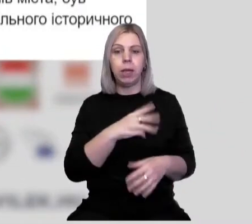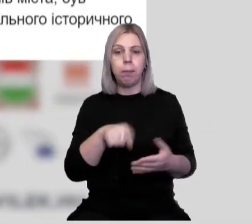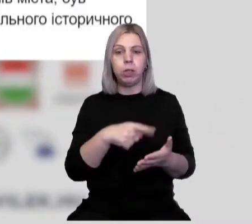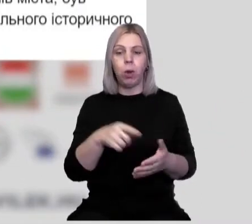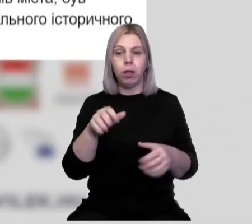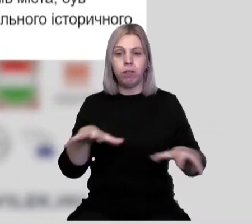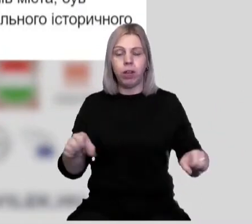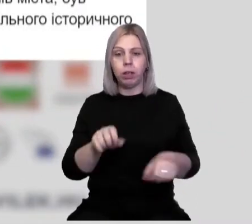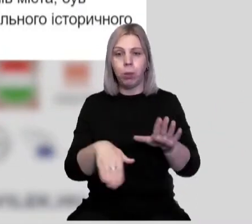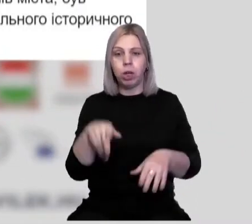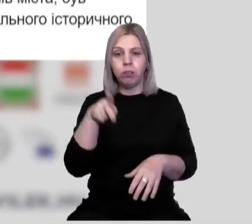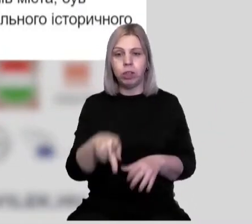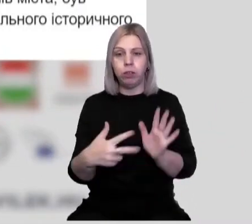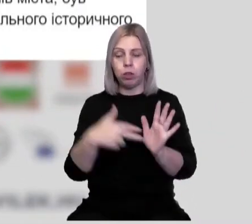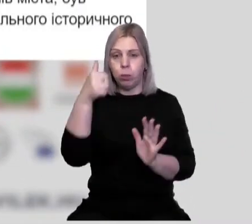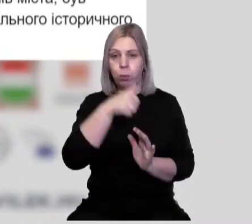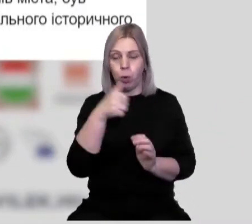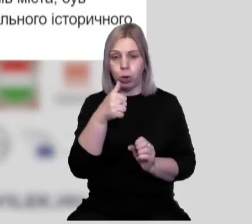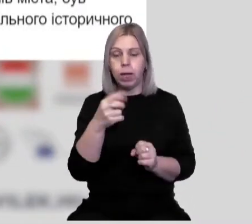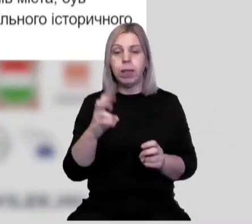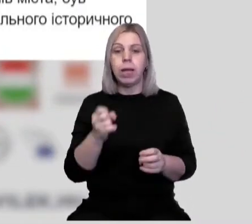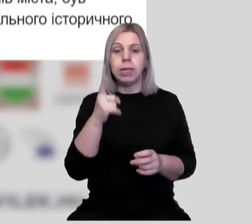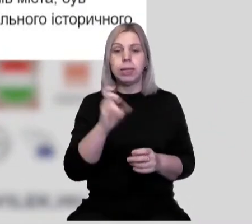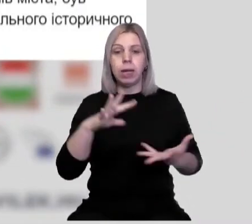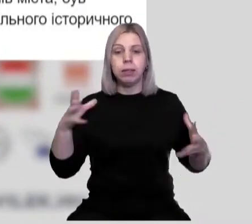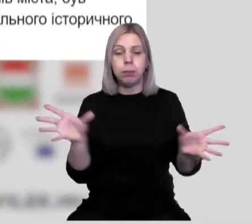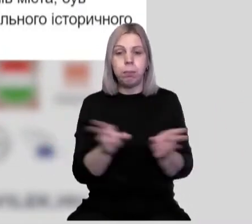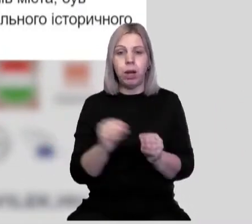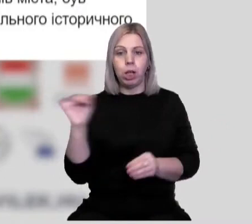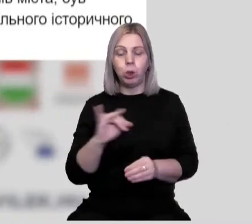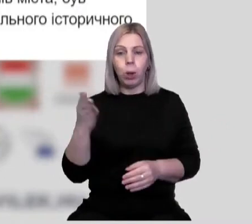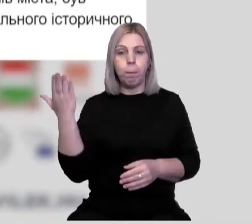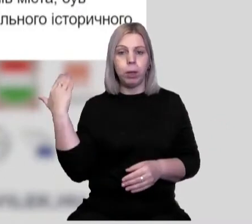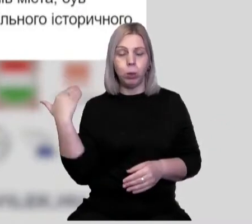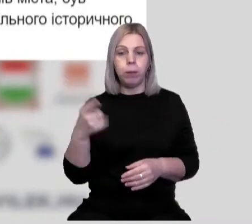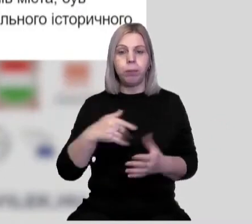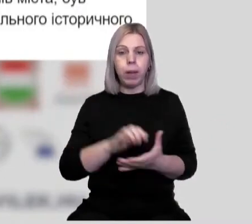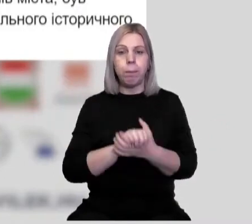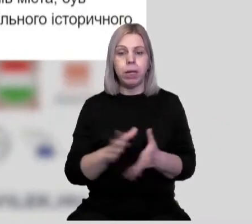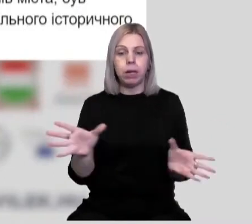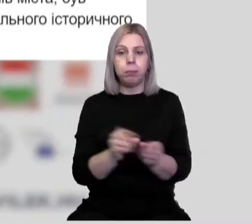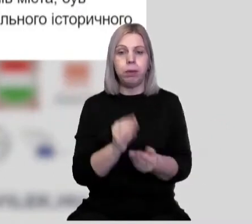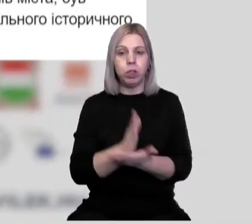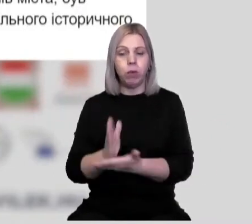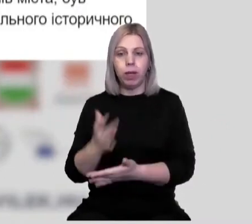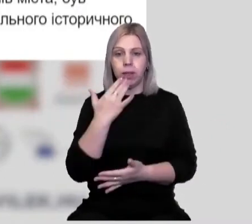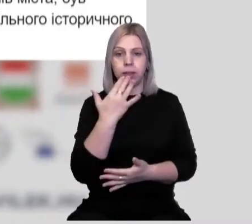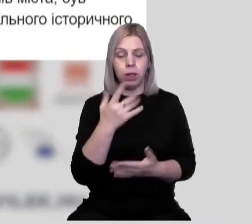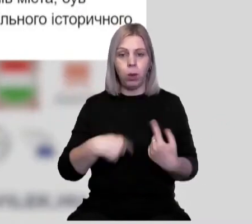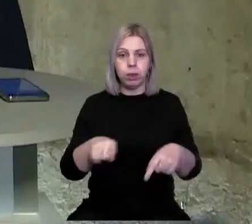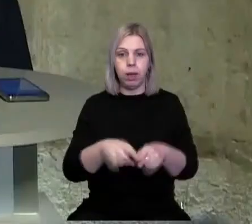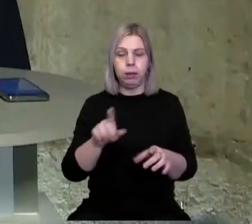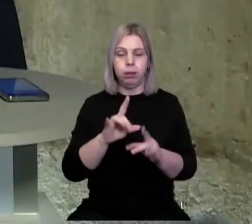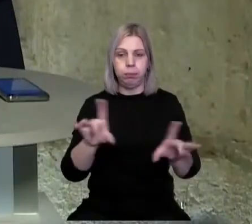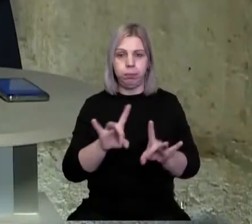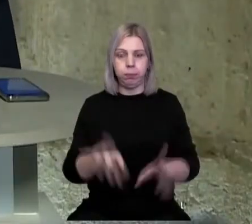міської влади Мукачева у 2008 році. На знак спільного історичного минулого та мирного співіснування національностей йдеться